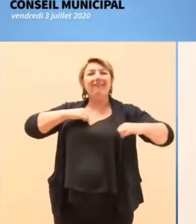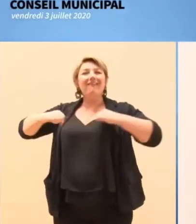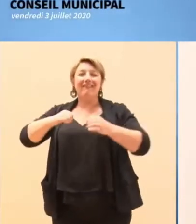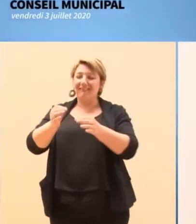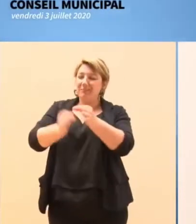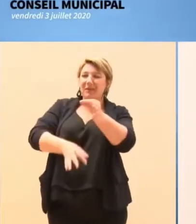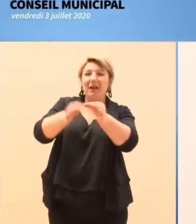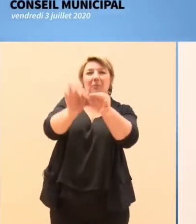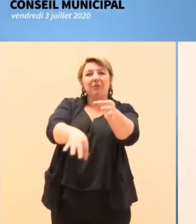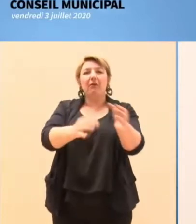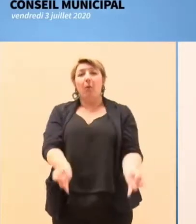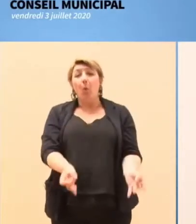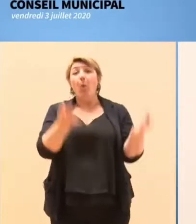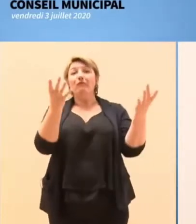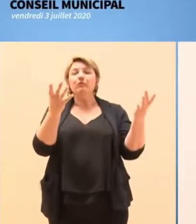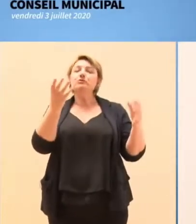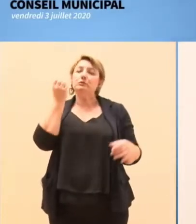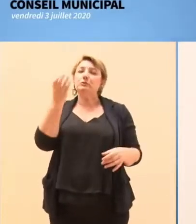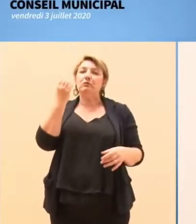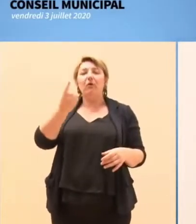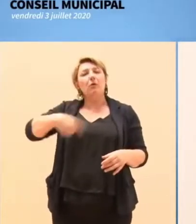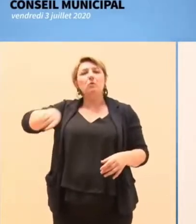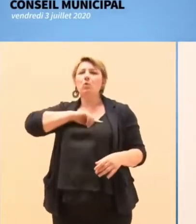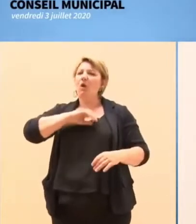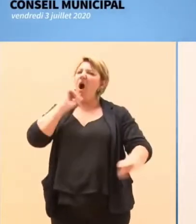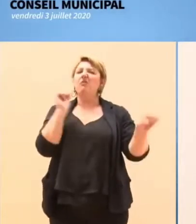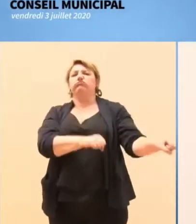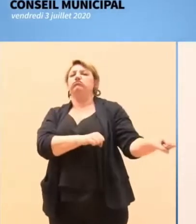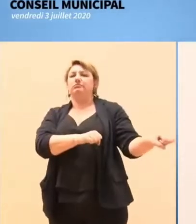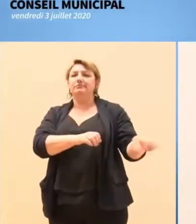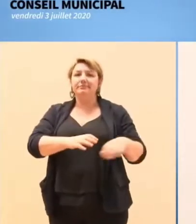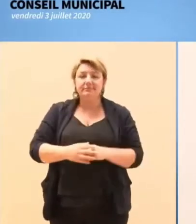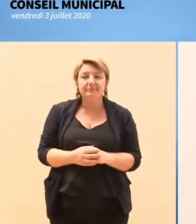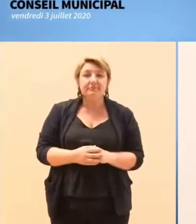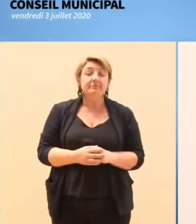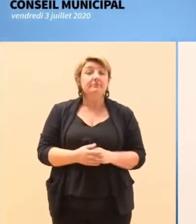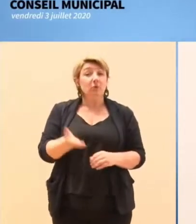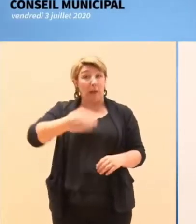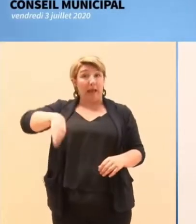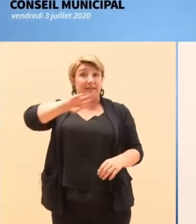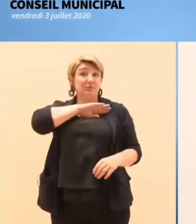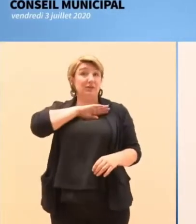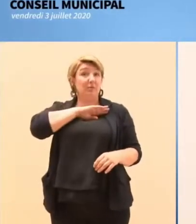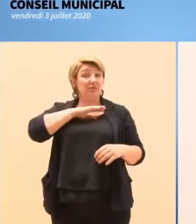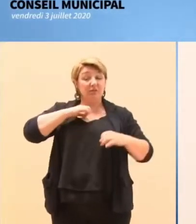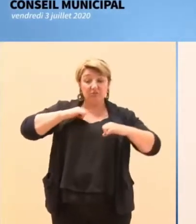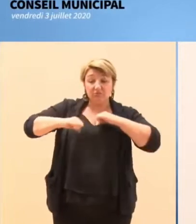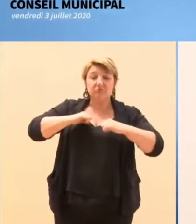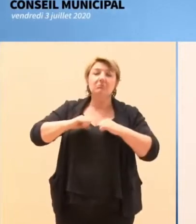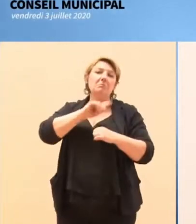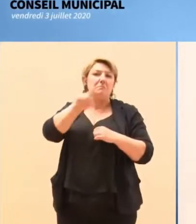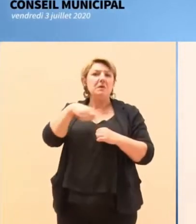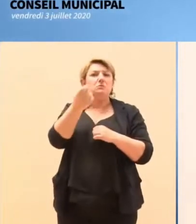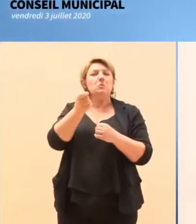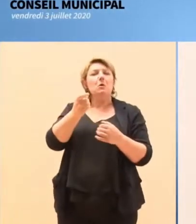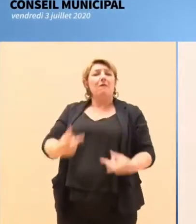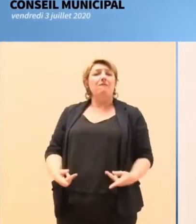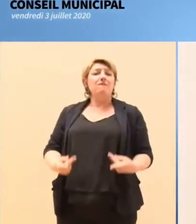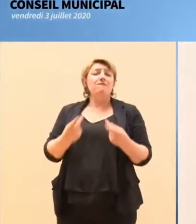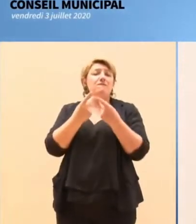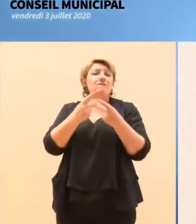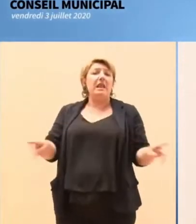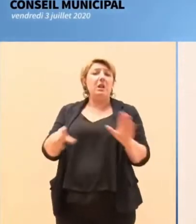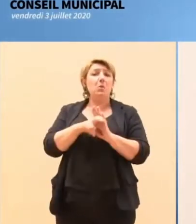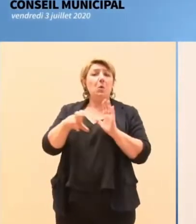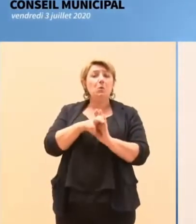conséquence de ses choix. Cette responsabilité, nous l'exercerons en lien avec le tissu associatif de la ville et avec